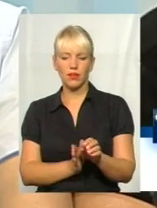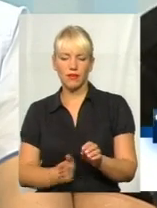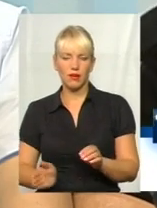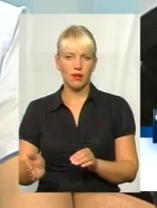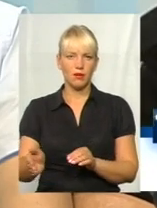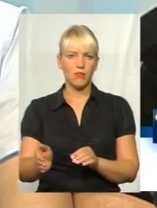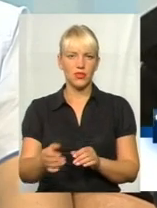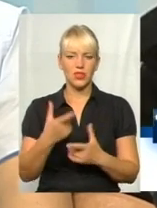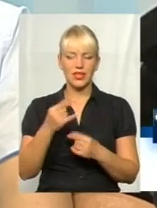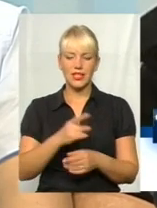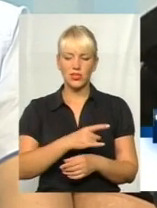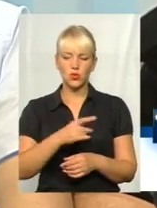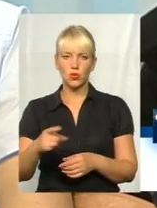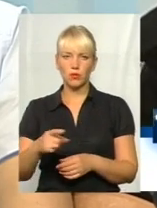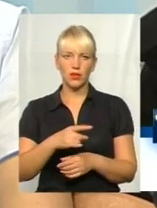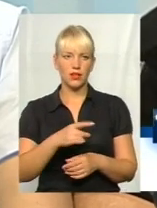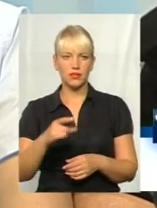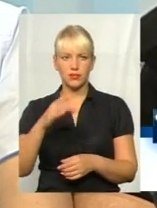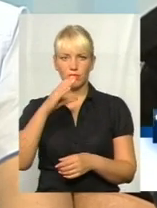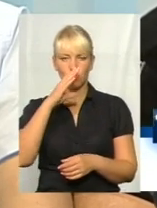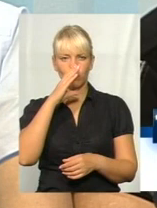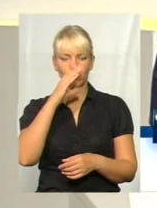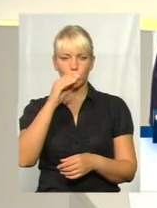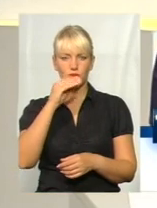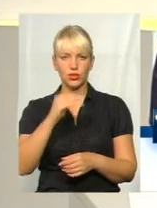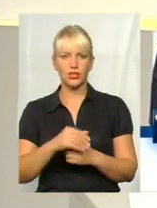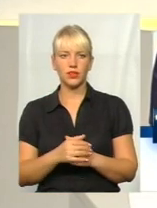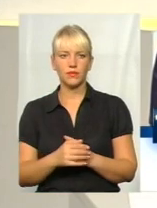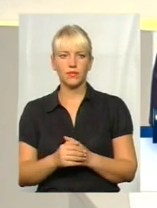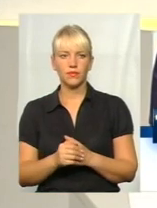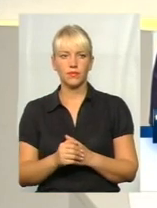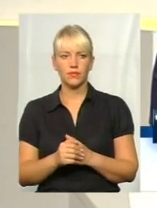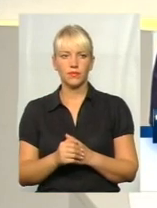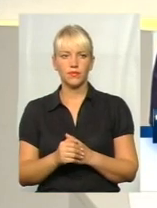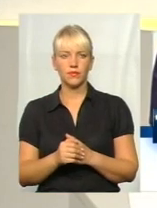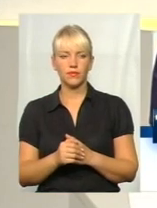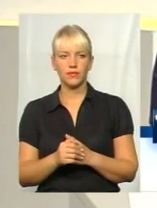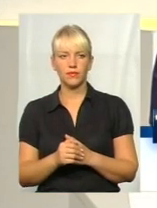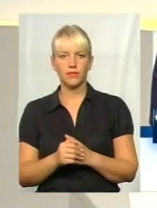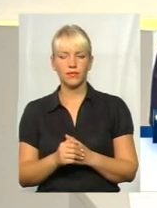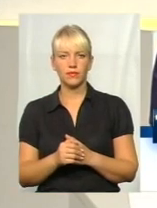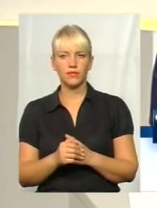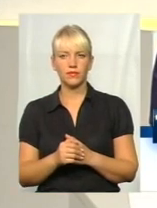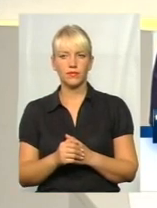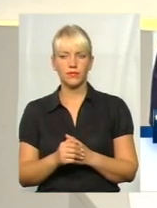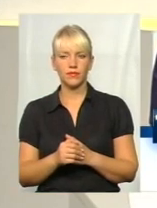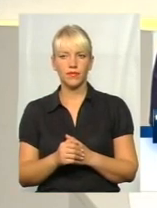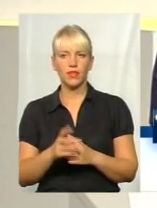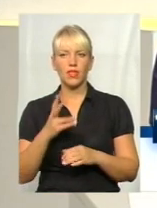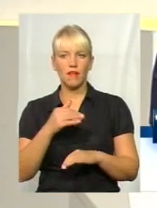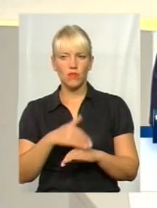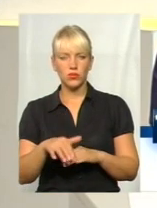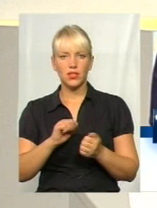А ще раз, будь ласка. Ще раз, будь ласка, не почу. Зависною карман.